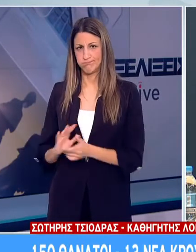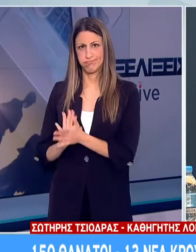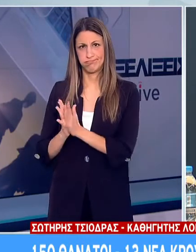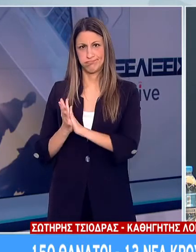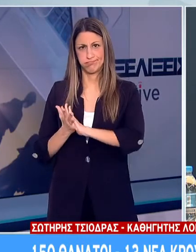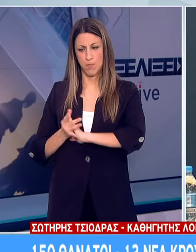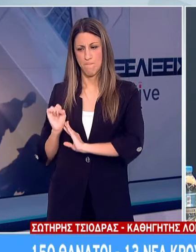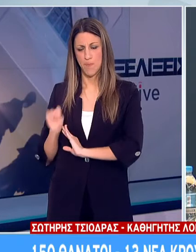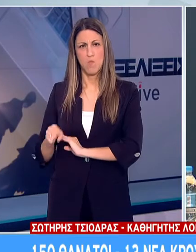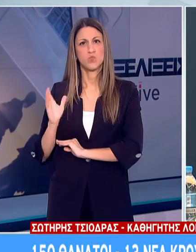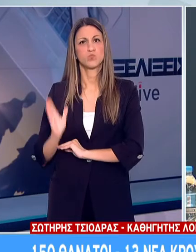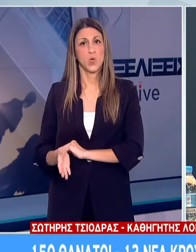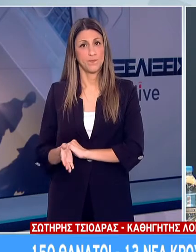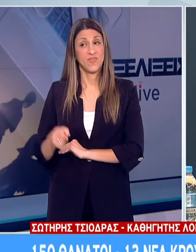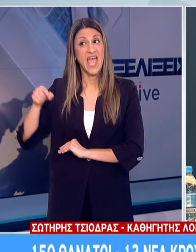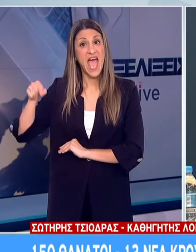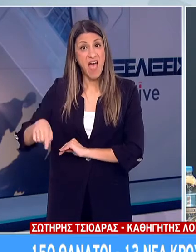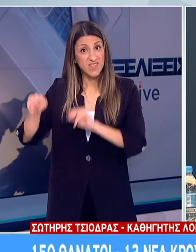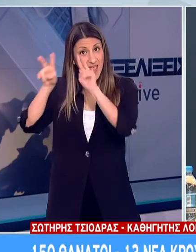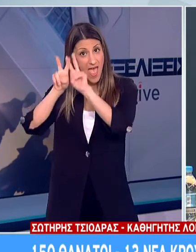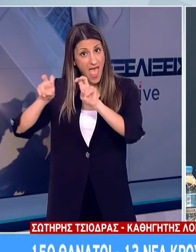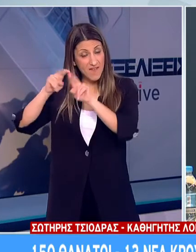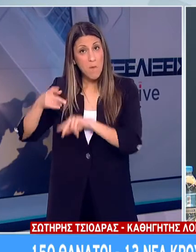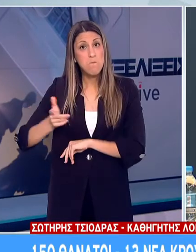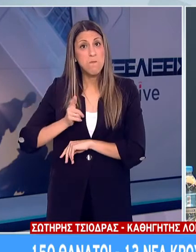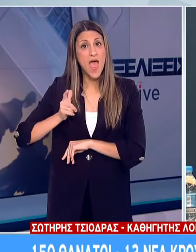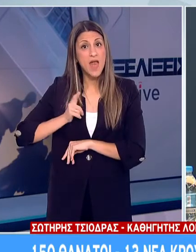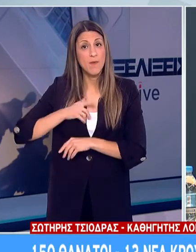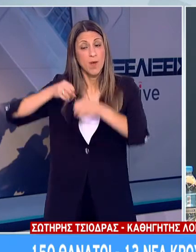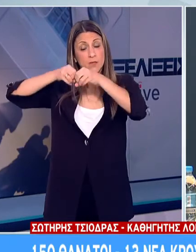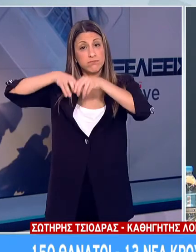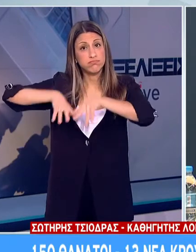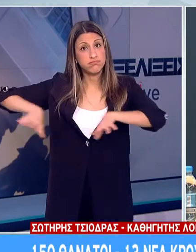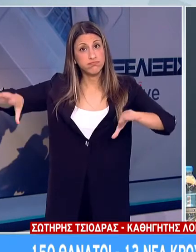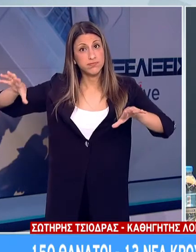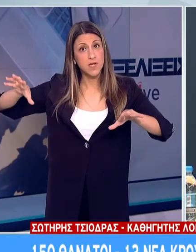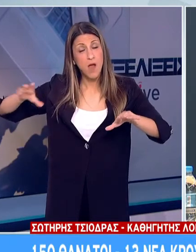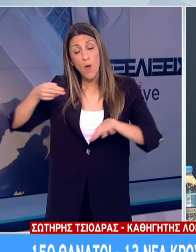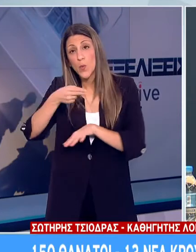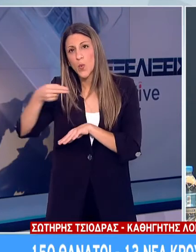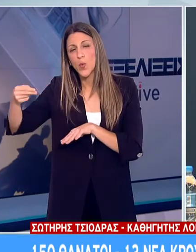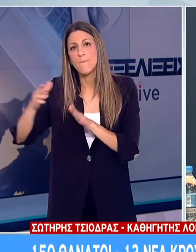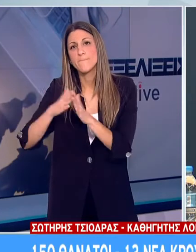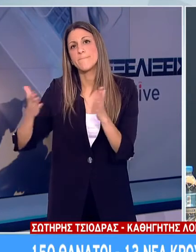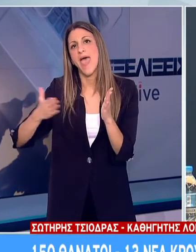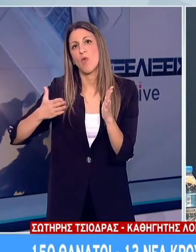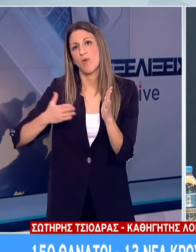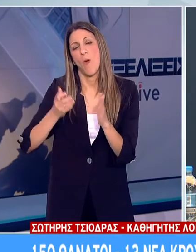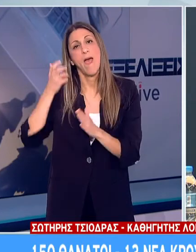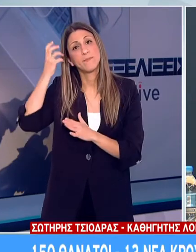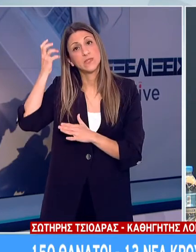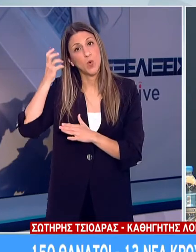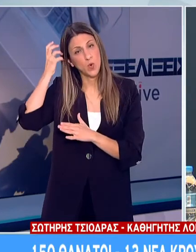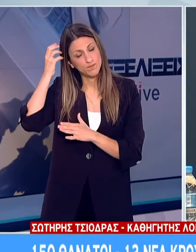Αυτή η σημαντική εργασία θα δημοσιευτεί σε ένα από τα πιο έγκριτα περιοδικά του κόσμου, το Nature Medicine. Άρα, ναι,